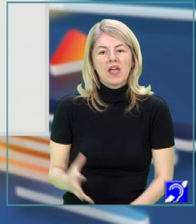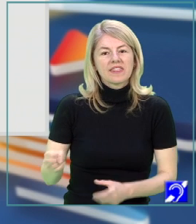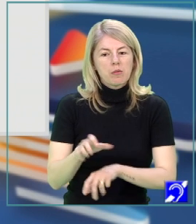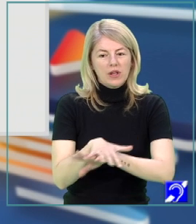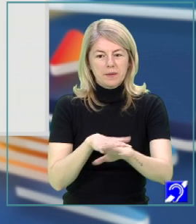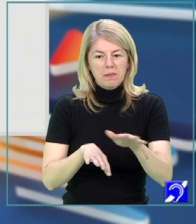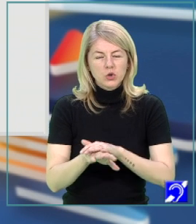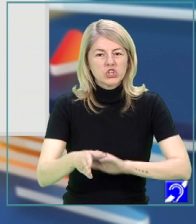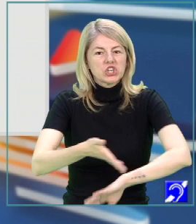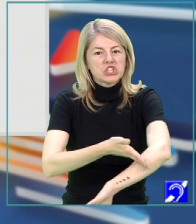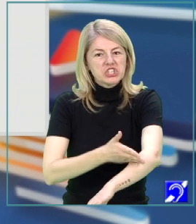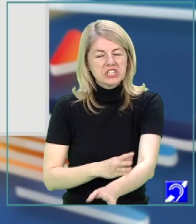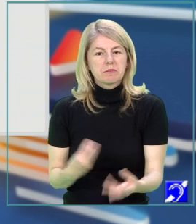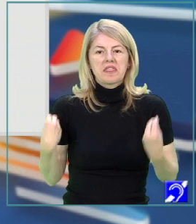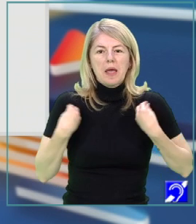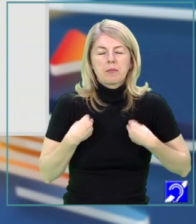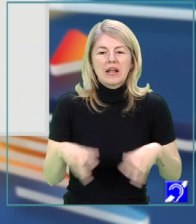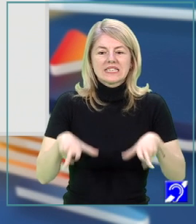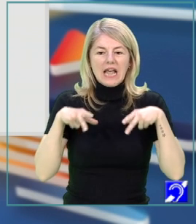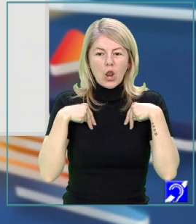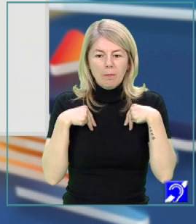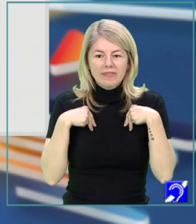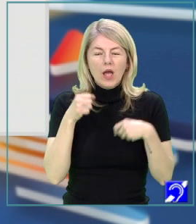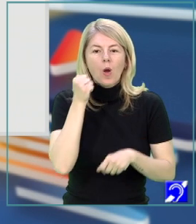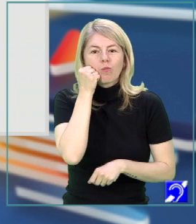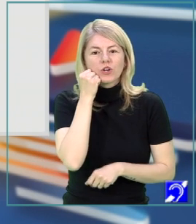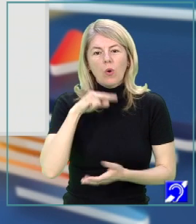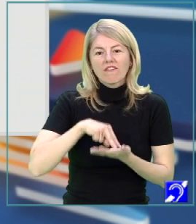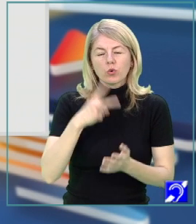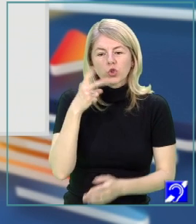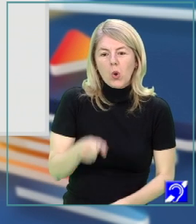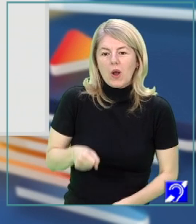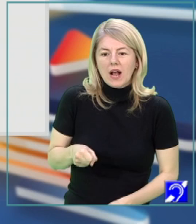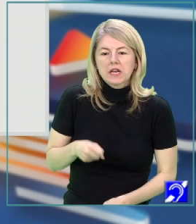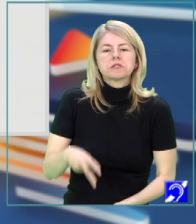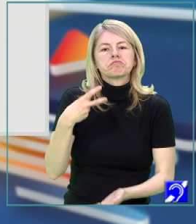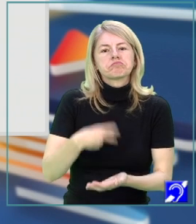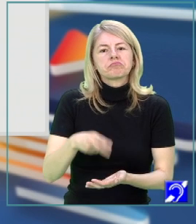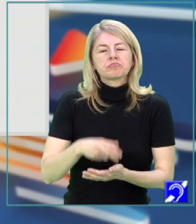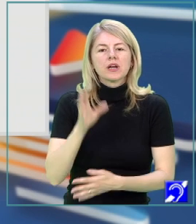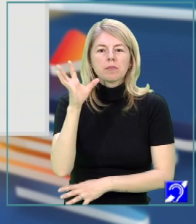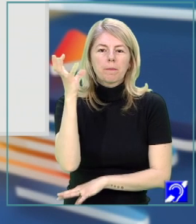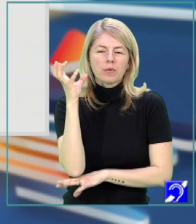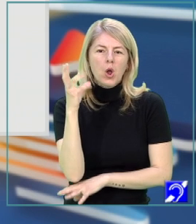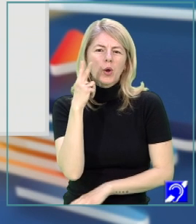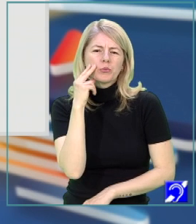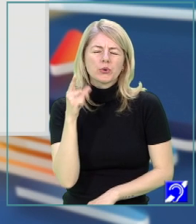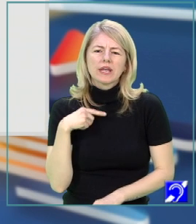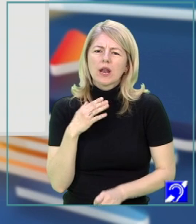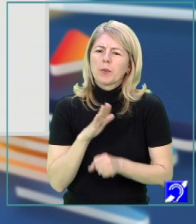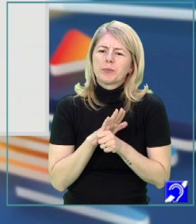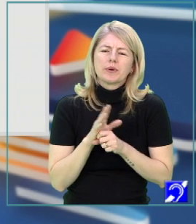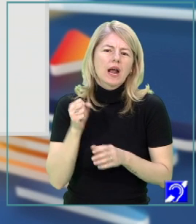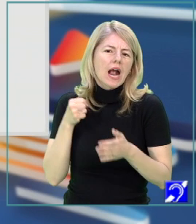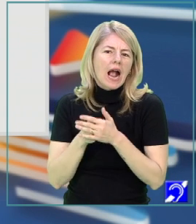mănușile și cizmele, ne-am îmbrăcat în salopete. Bunicul a făcut rost de două găleți și am pornit spre grădină. Prunii din livadă erau tocmai în